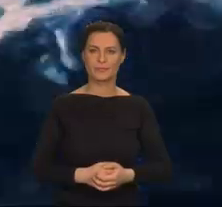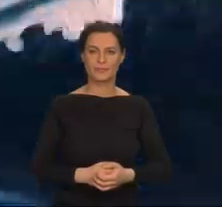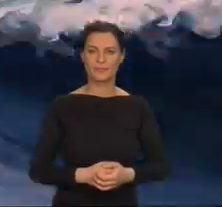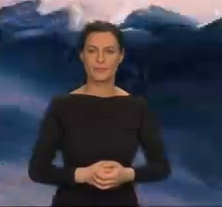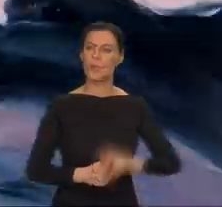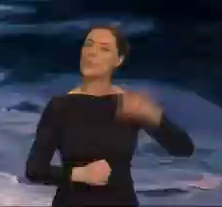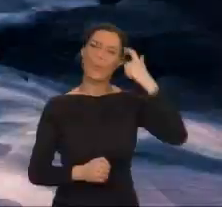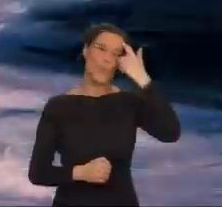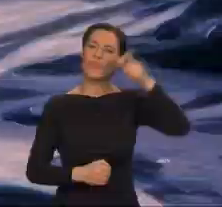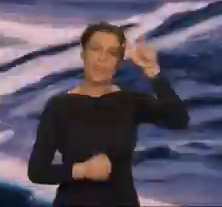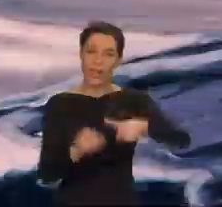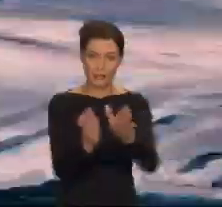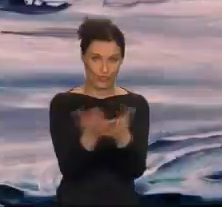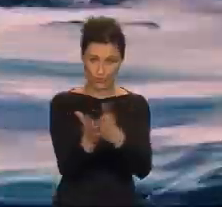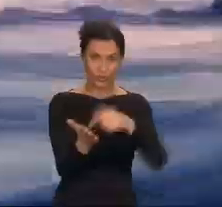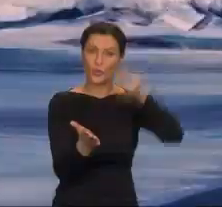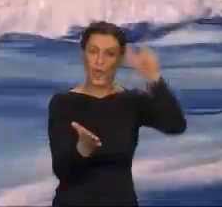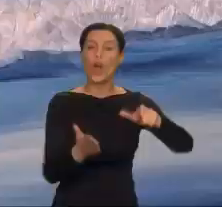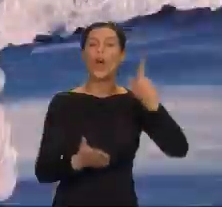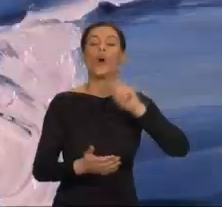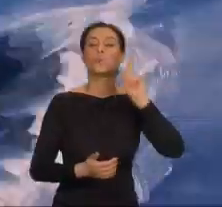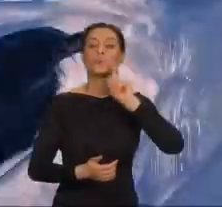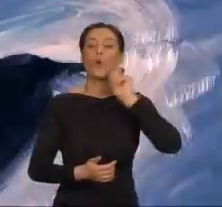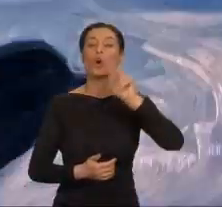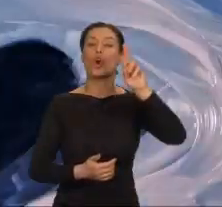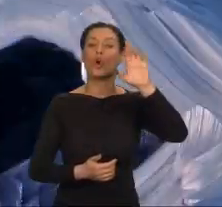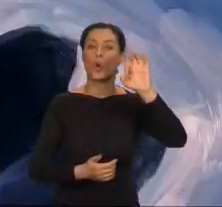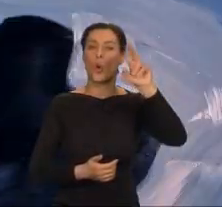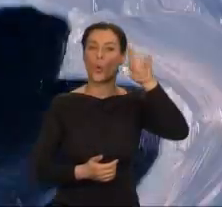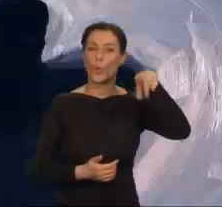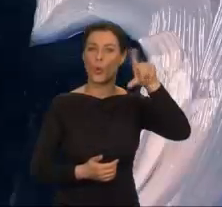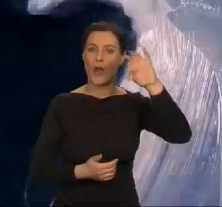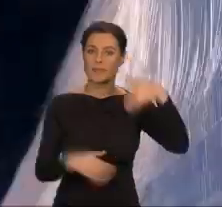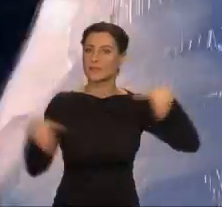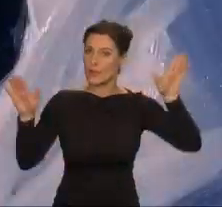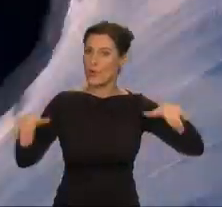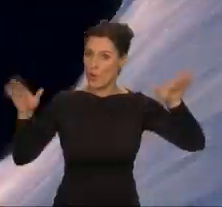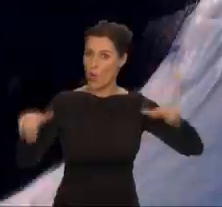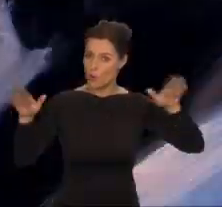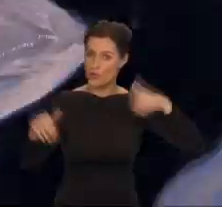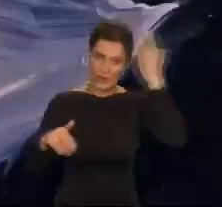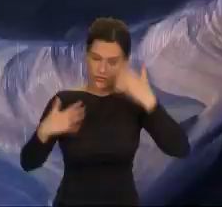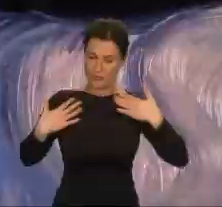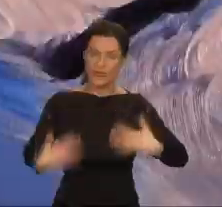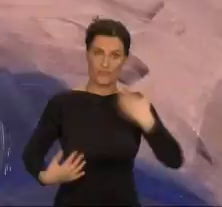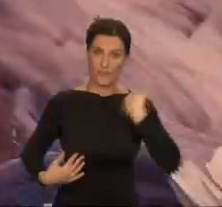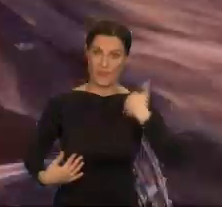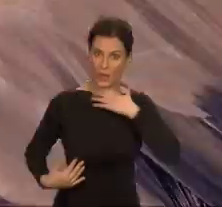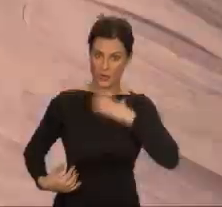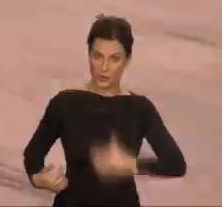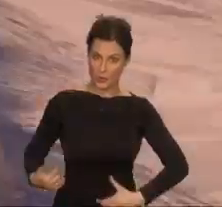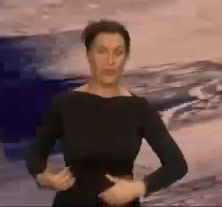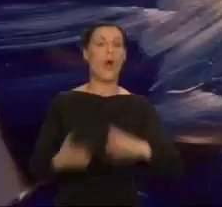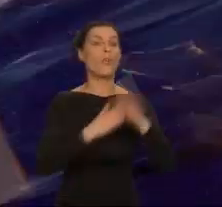Głównym bohaterem jest chłopak zwany Krogulcem, bo na jego wezwanie przylatują dzikie sokoły.